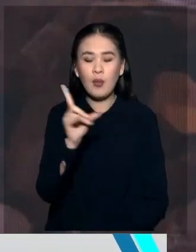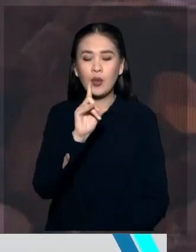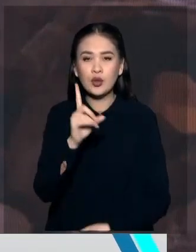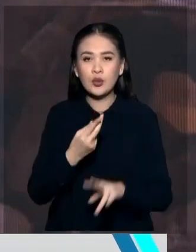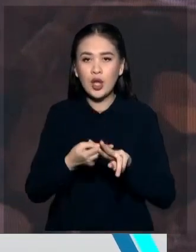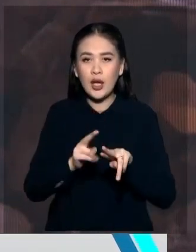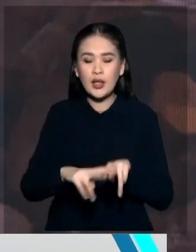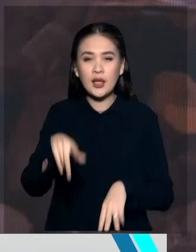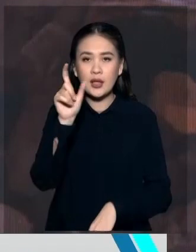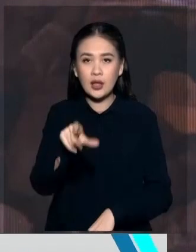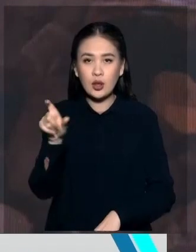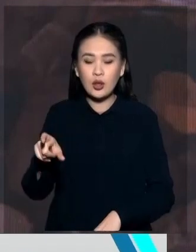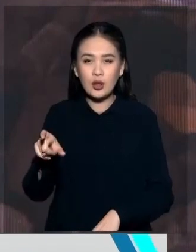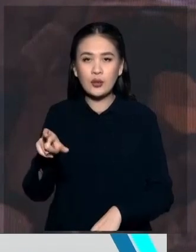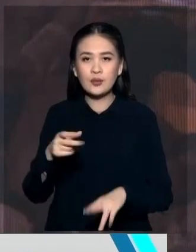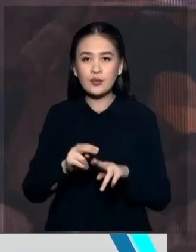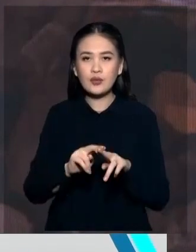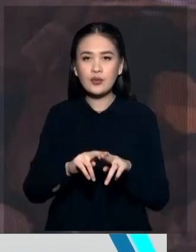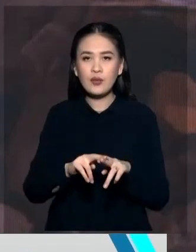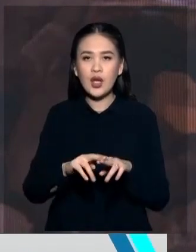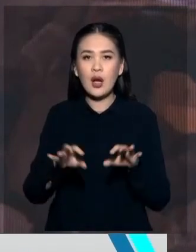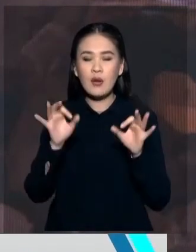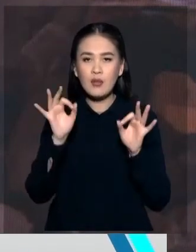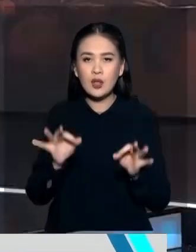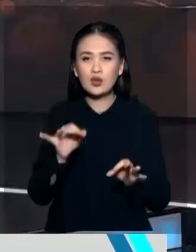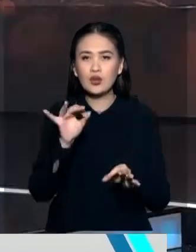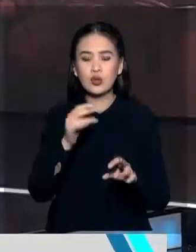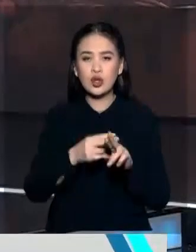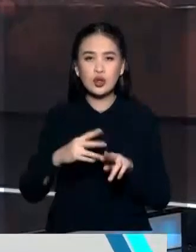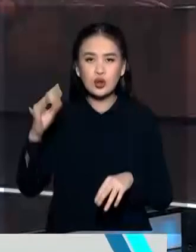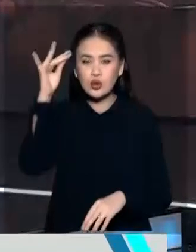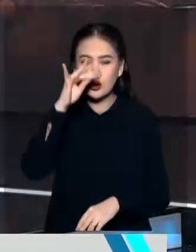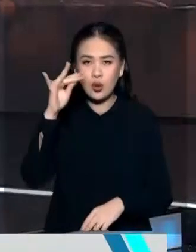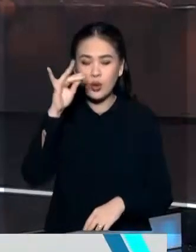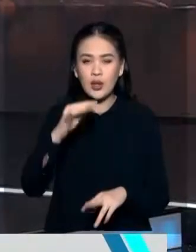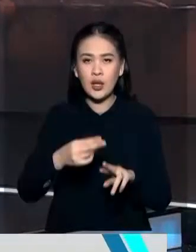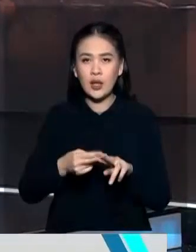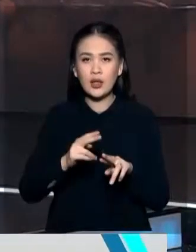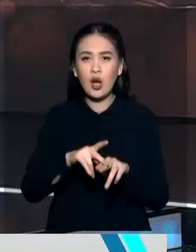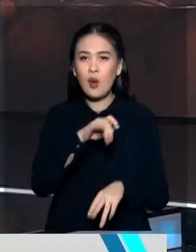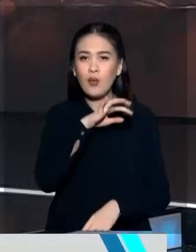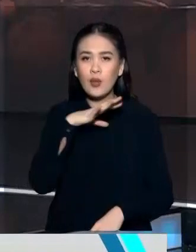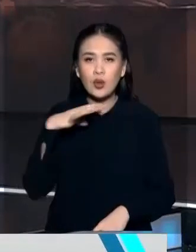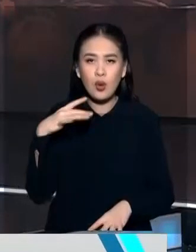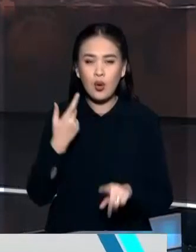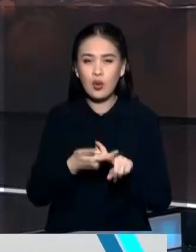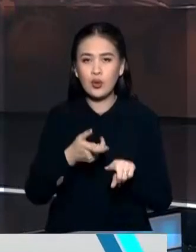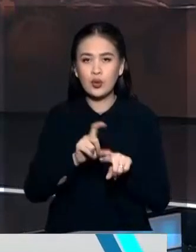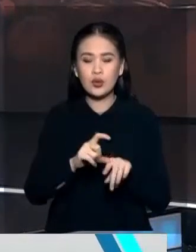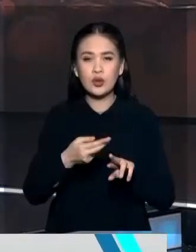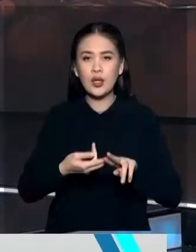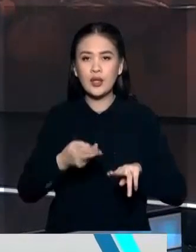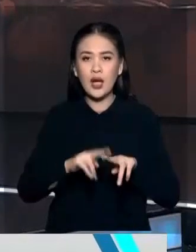таких людях, настоящих героях, держится, наверное, весь человеческих историй, наверное, Да, и таких историй очень много.